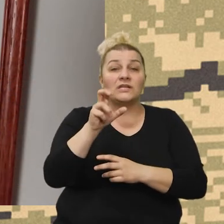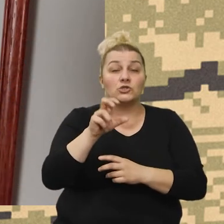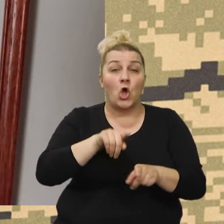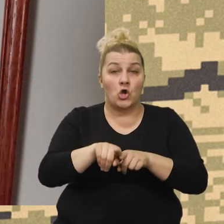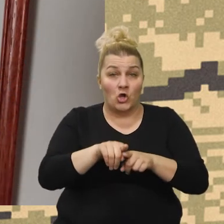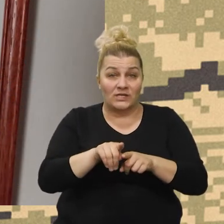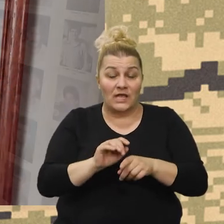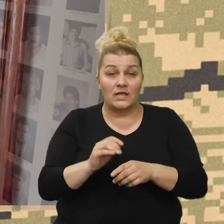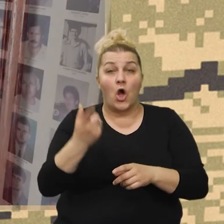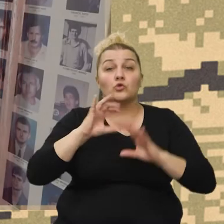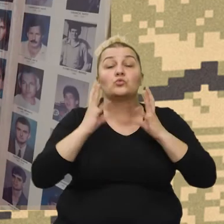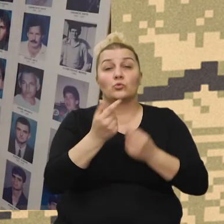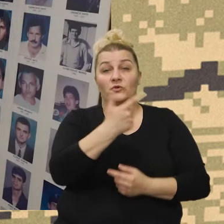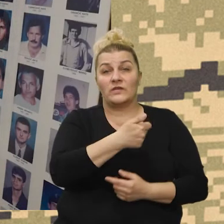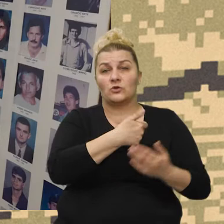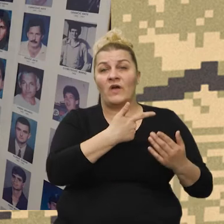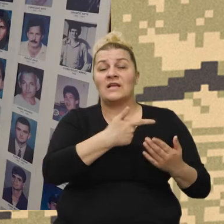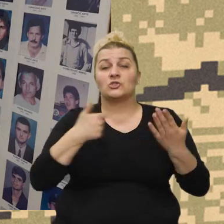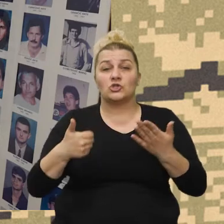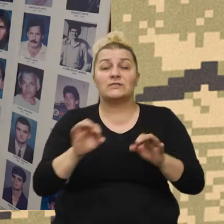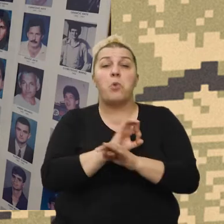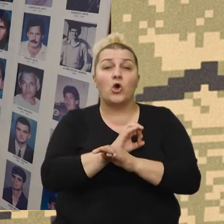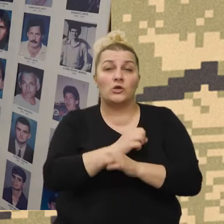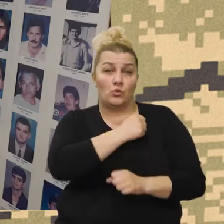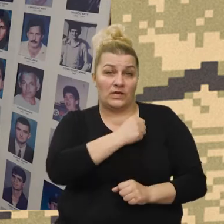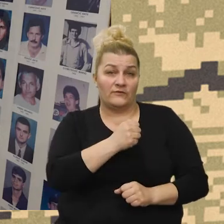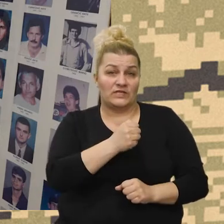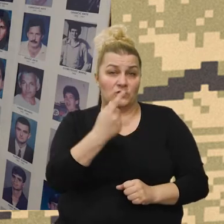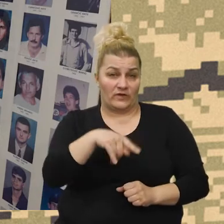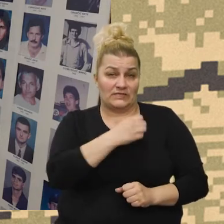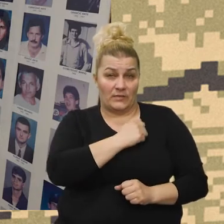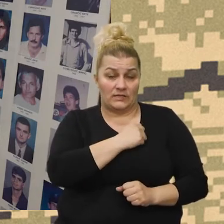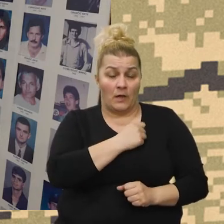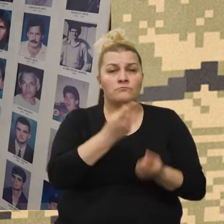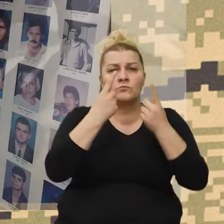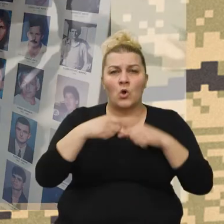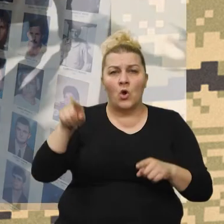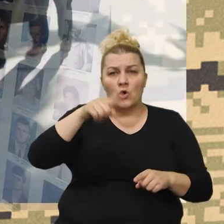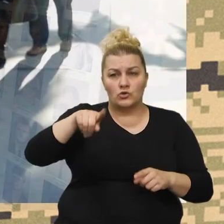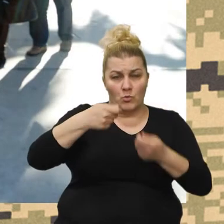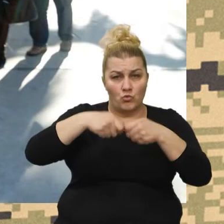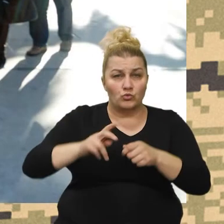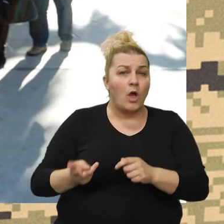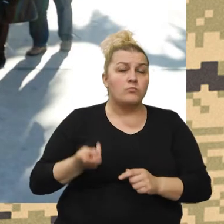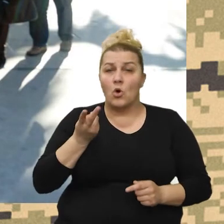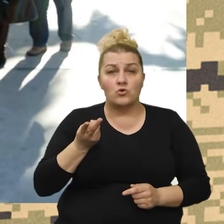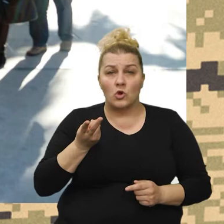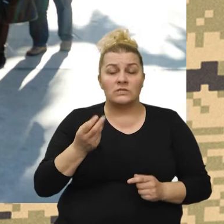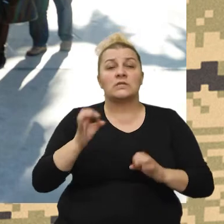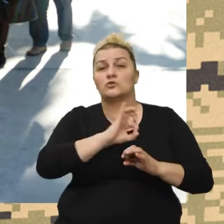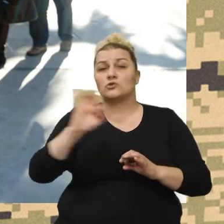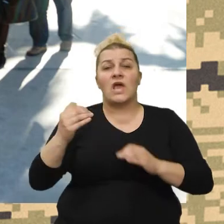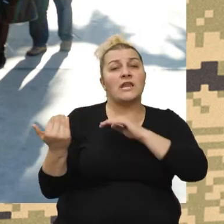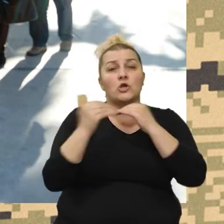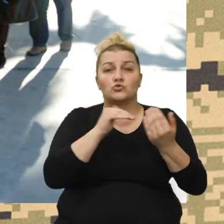ukupnju 226 poginulih hrvatskih bitezova iz grada Splita. Ono na što su posebno ponosi u Spitskoj uduzi roditaja je sjajna suradnja sa